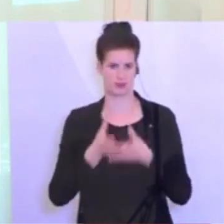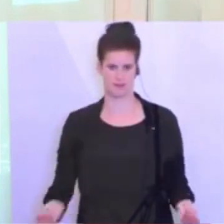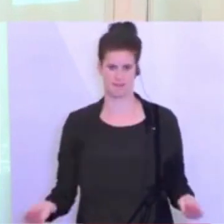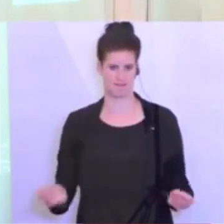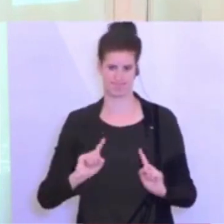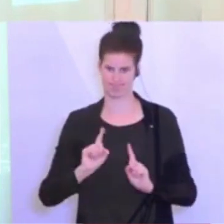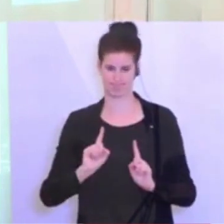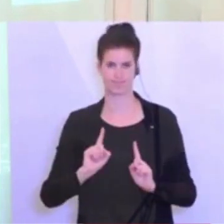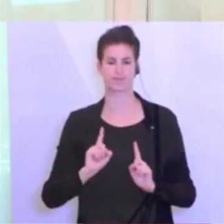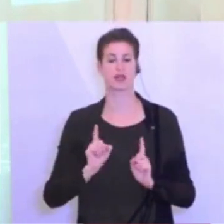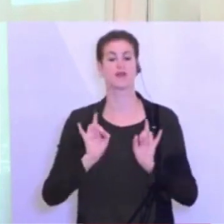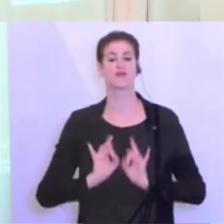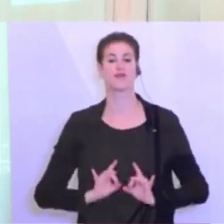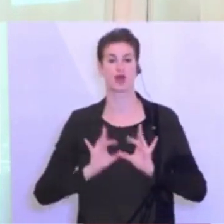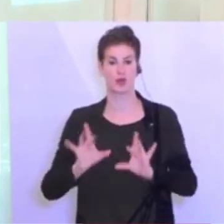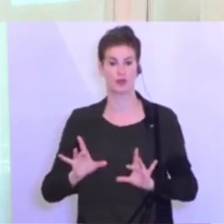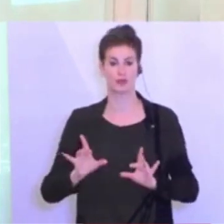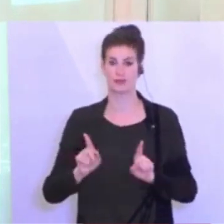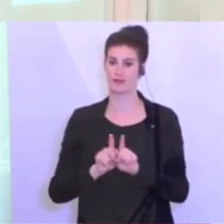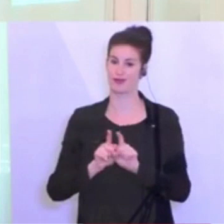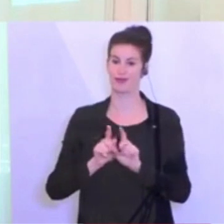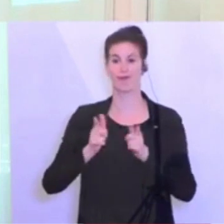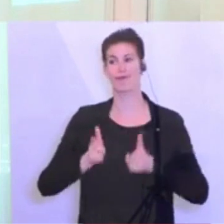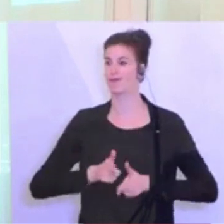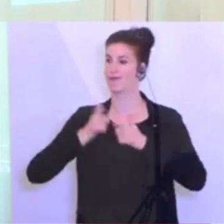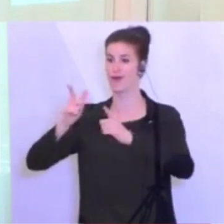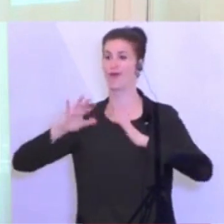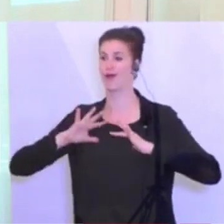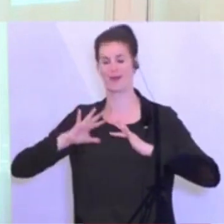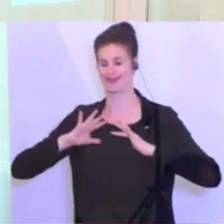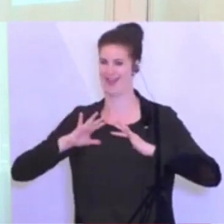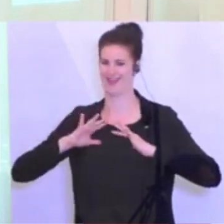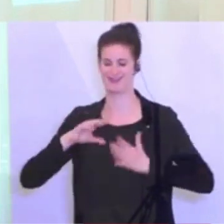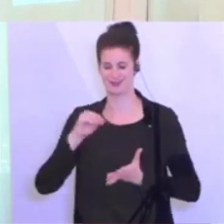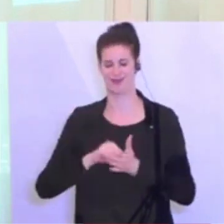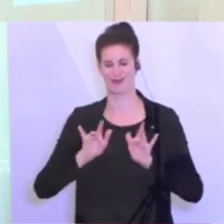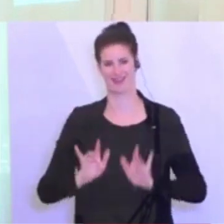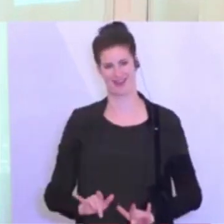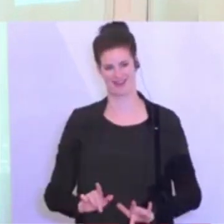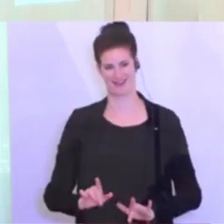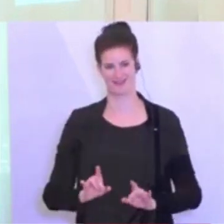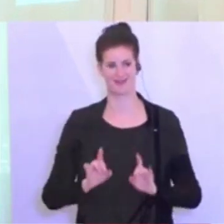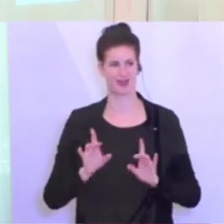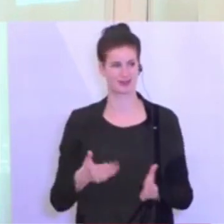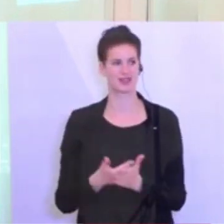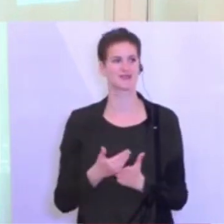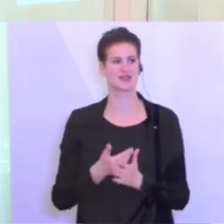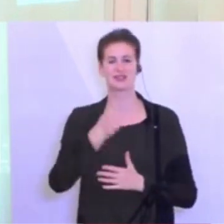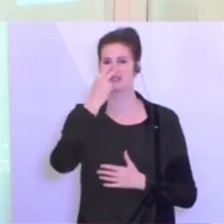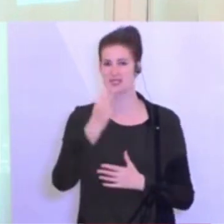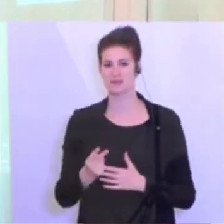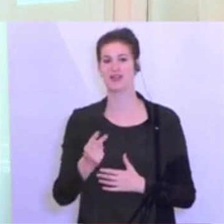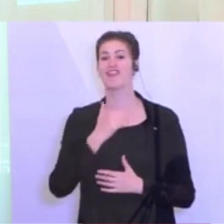Das Virus ist nicht auf Urlaub. Das Virus ist nach wie vor da und wir merken das etwa an relativ vielen